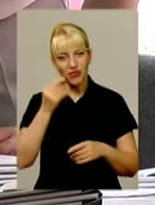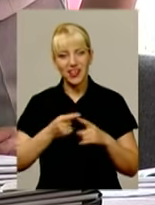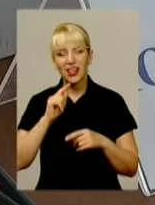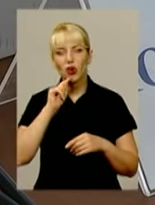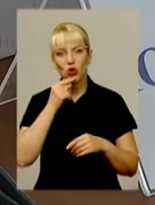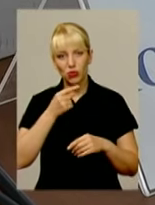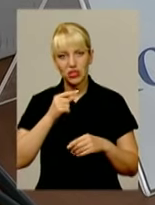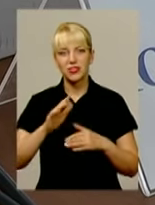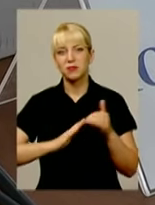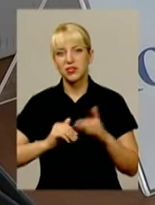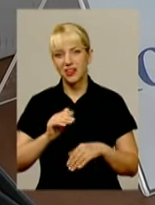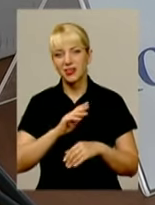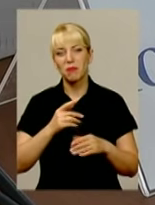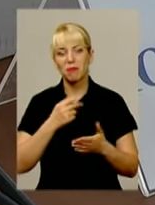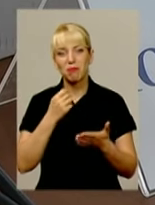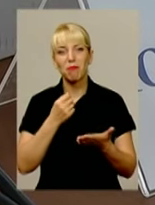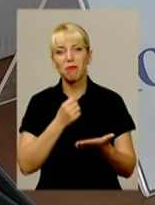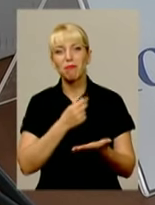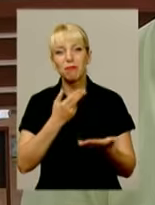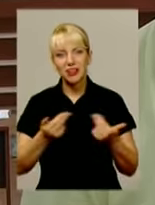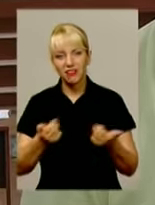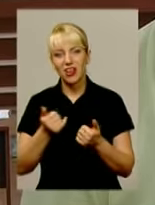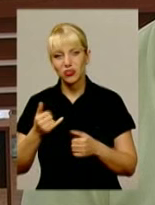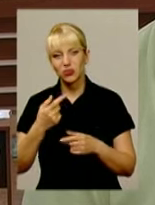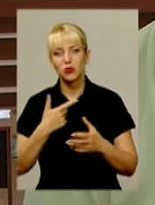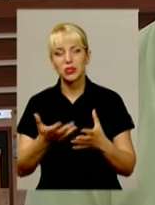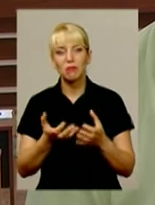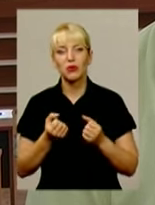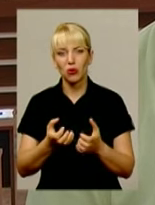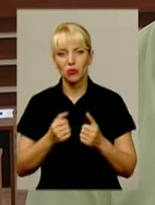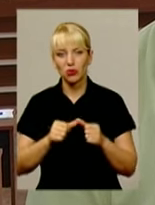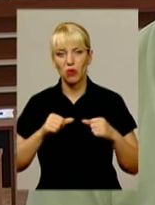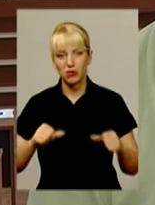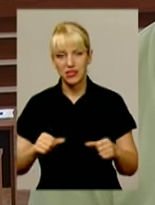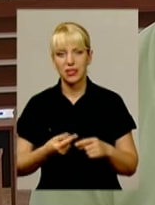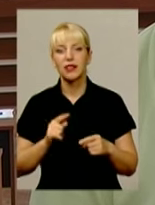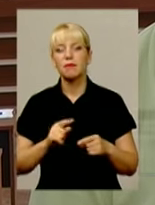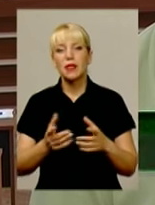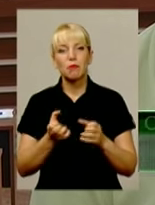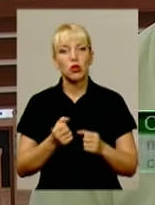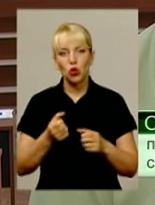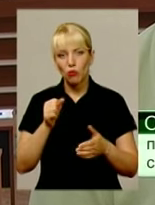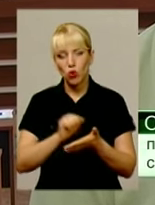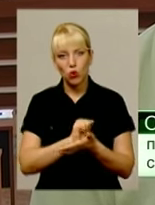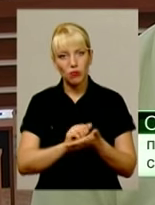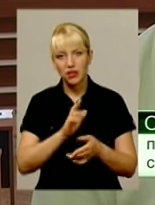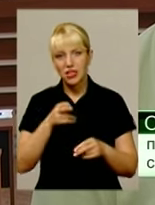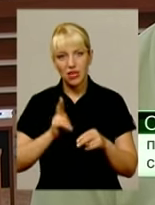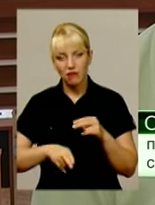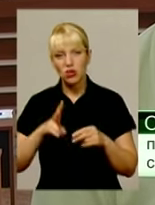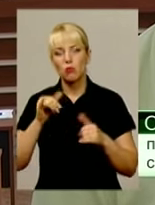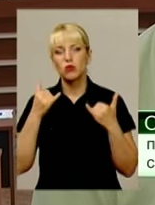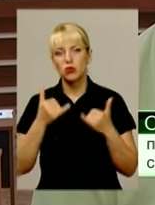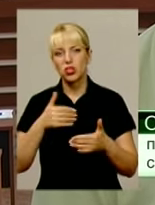поменшило, підтверджують і у приймальних комісіях вишів. Прийом документів ще не завершився, але по сьогоднішнім даним вже